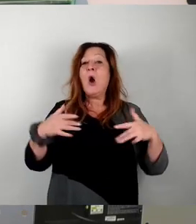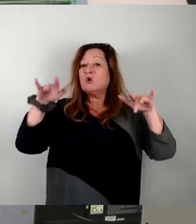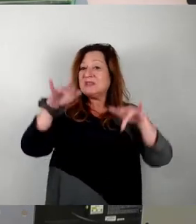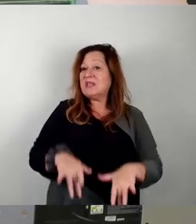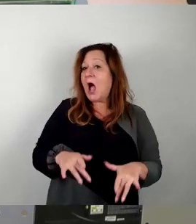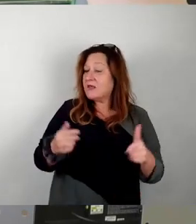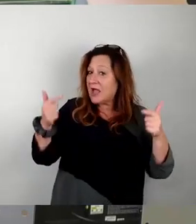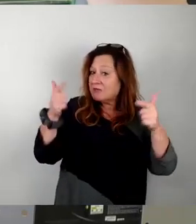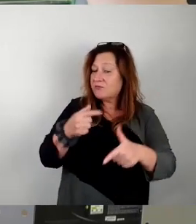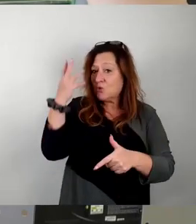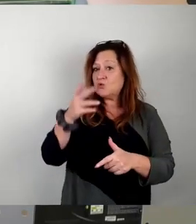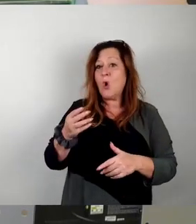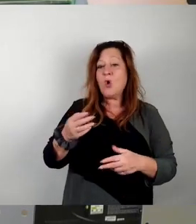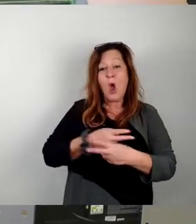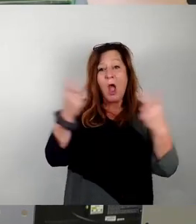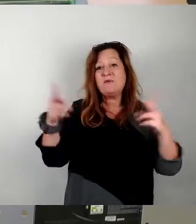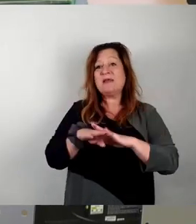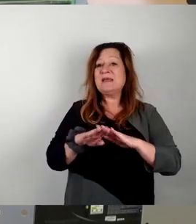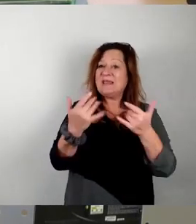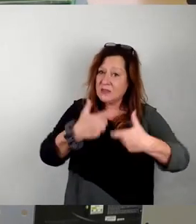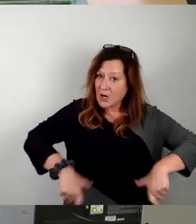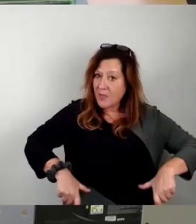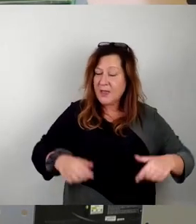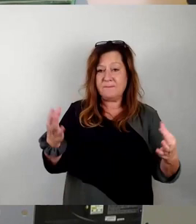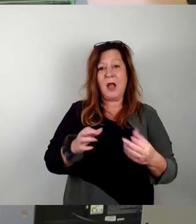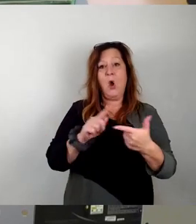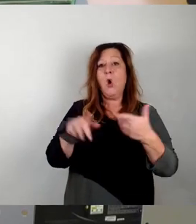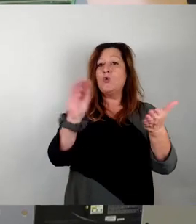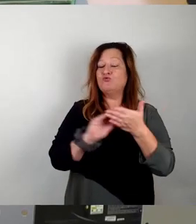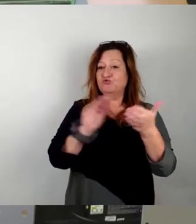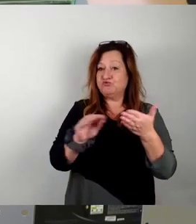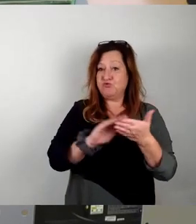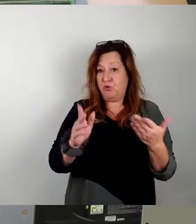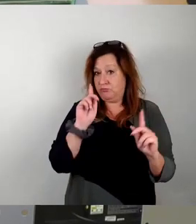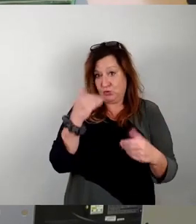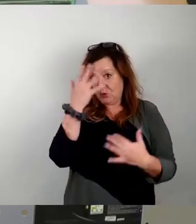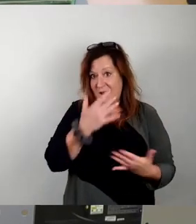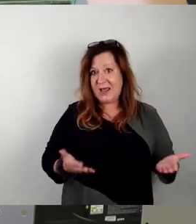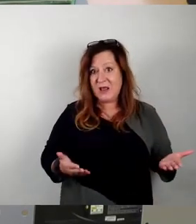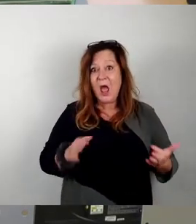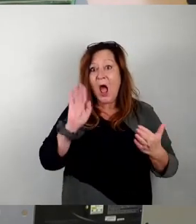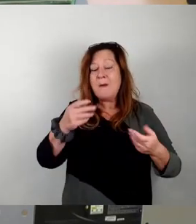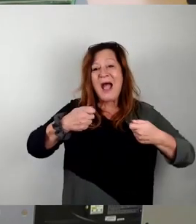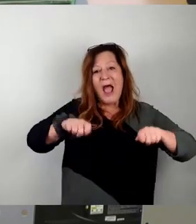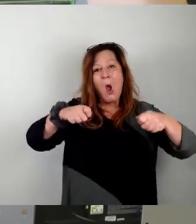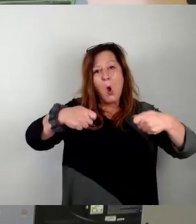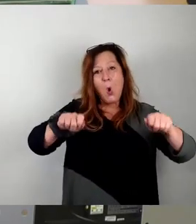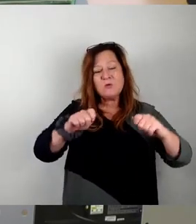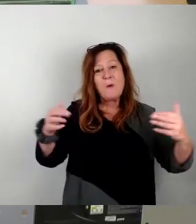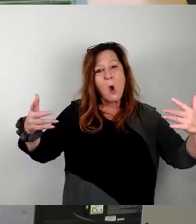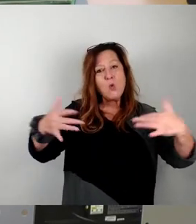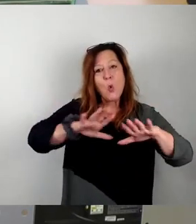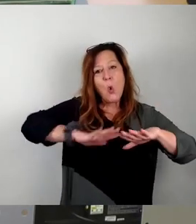öffentliche Hand, das heißt Grundstücke für Kitas, für Schulen. Es geht auch um die Frage des Ausbaus von Grünflächen,